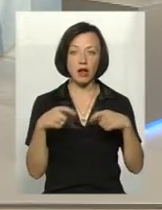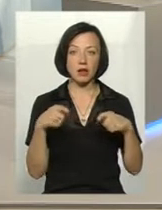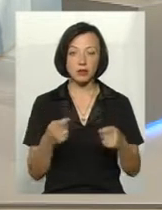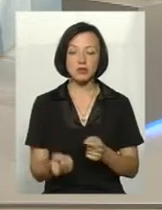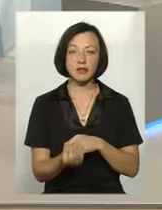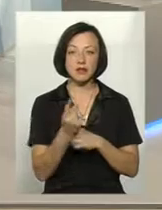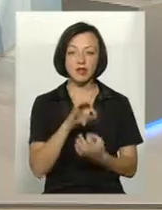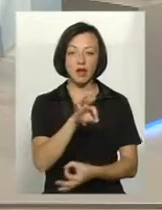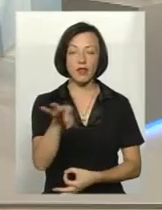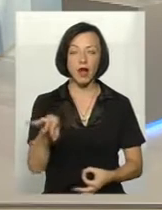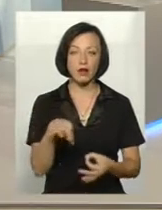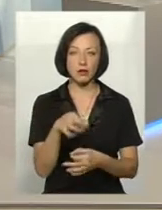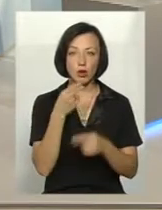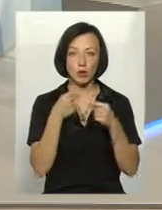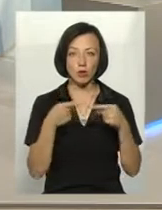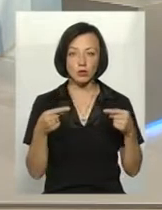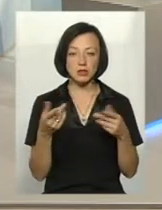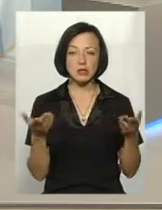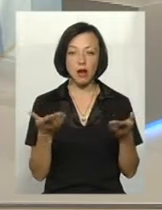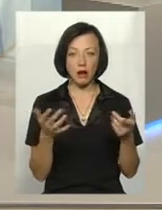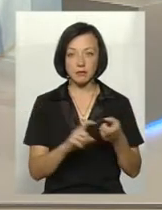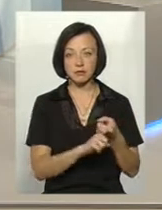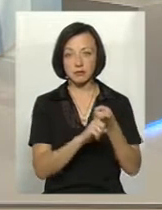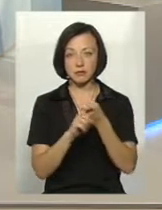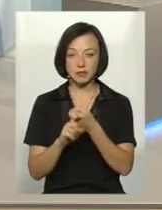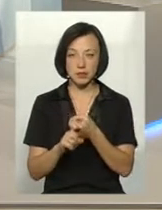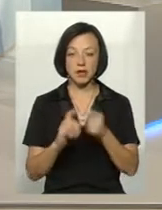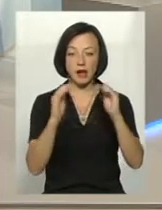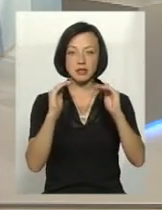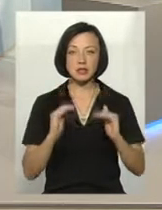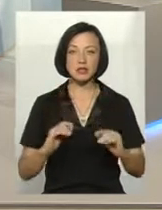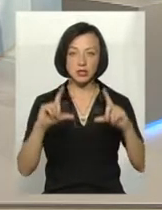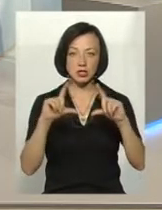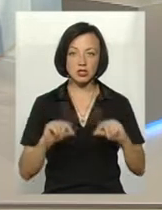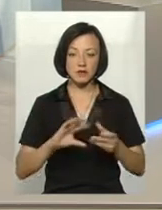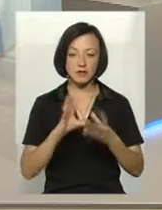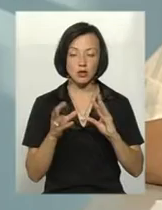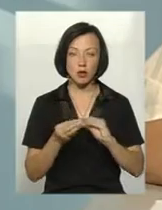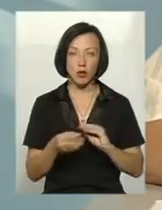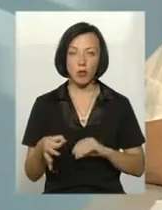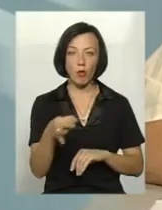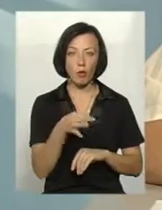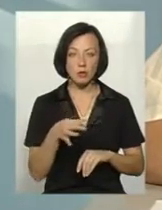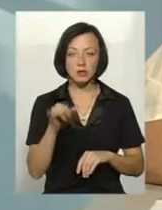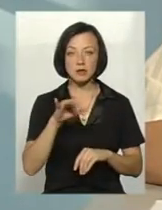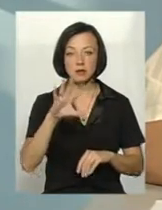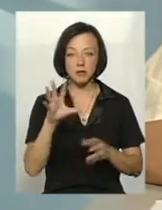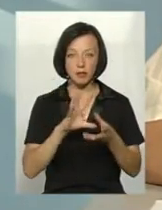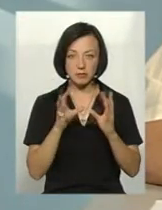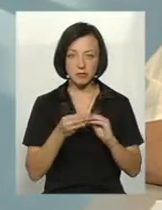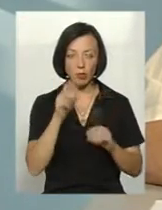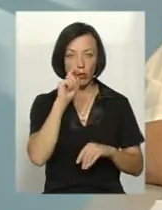надлишок продукції. І який стягне за собою зниження ціни в цілому, не тільки по області, а по Україні.